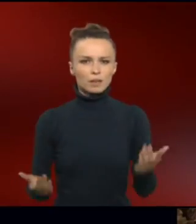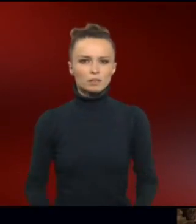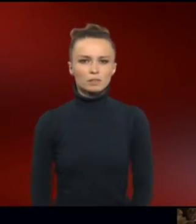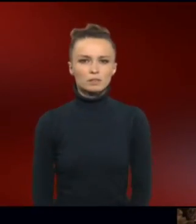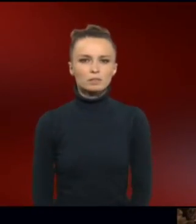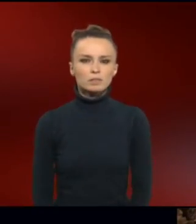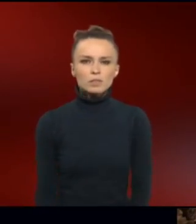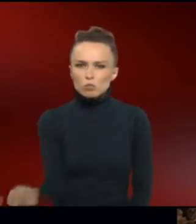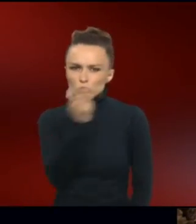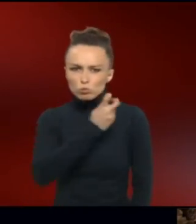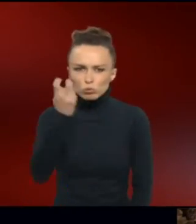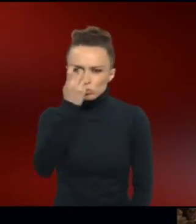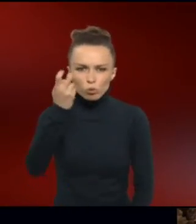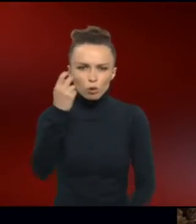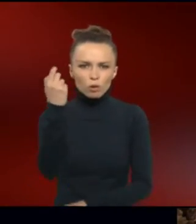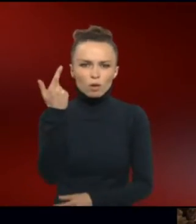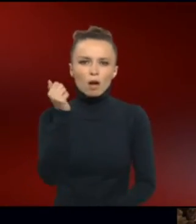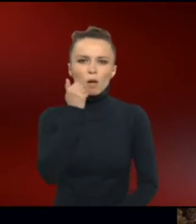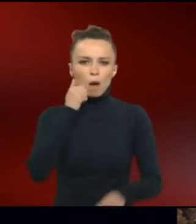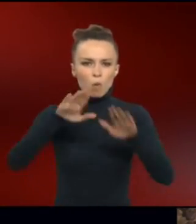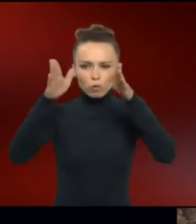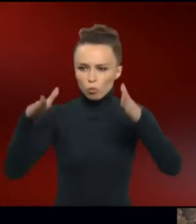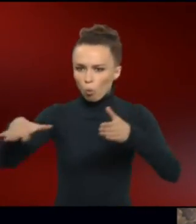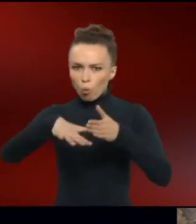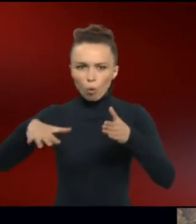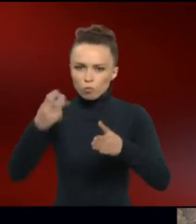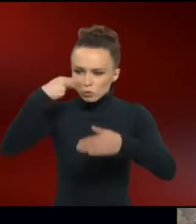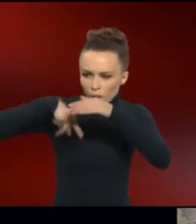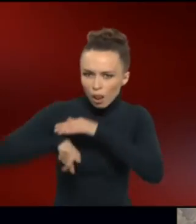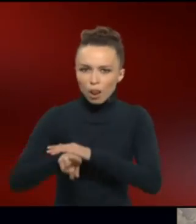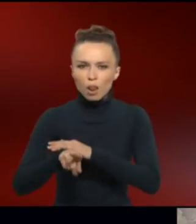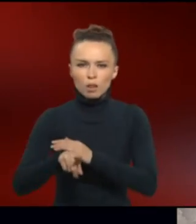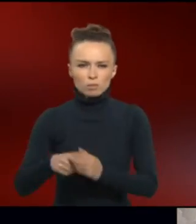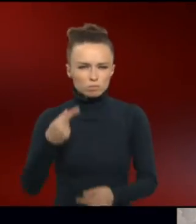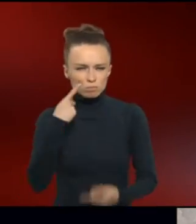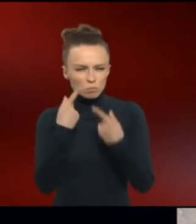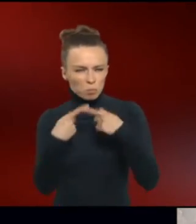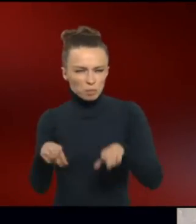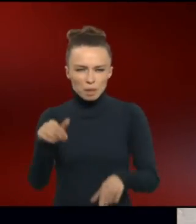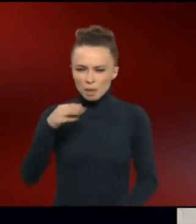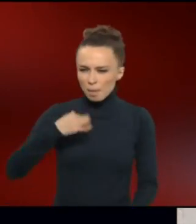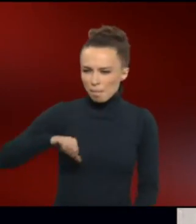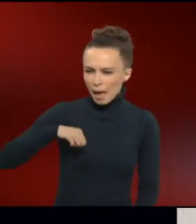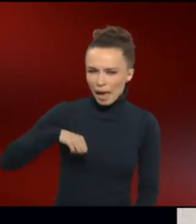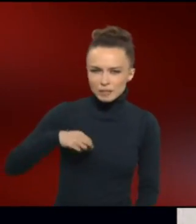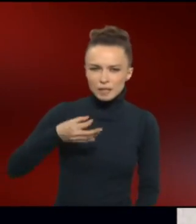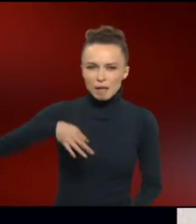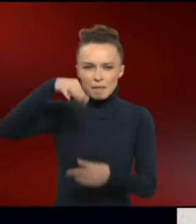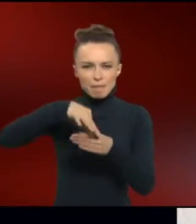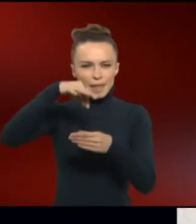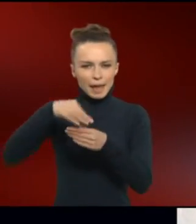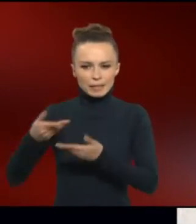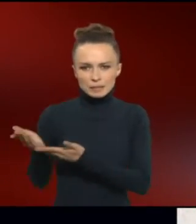Sie suchen Unterschlupf in einem Bauernhof. Ein ungewöhnliches Mädchen serviert Tee. Sie ist geistig